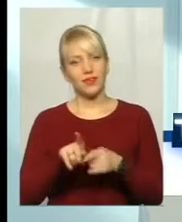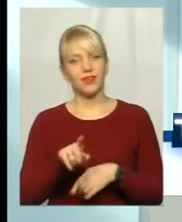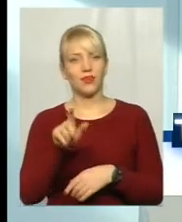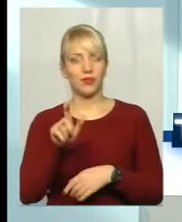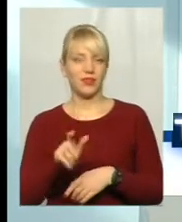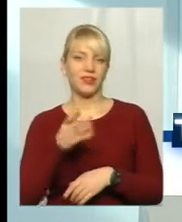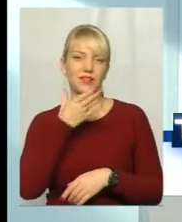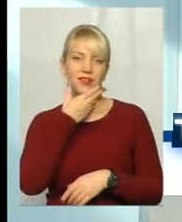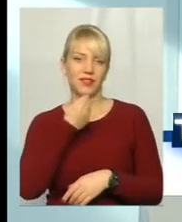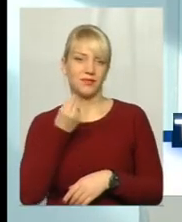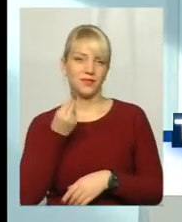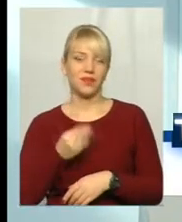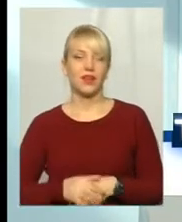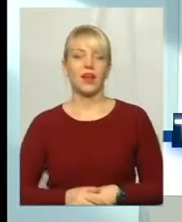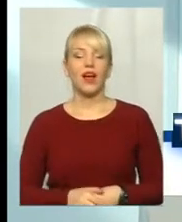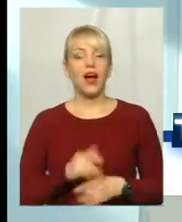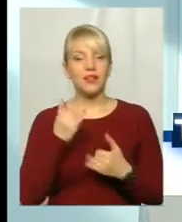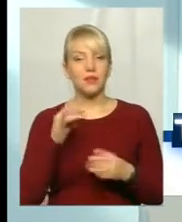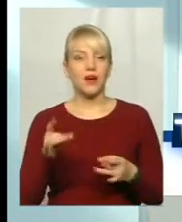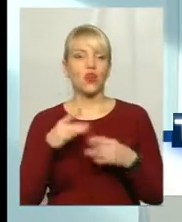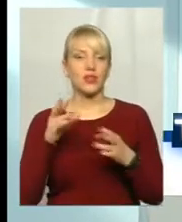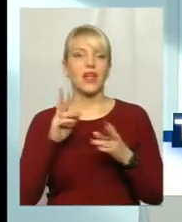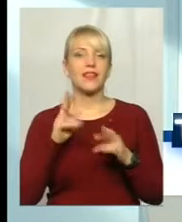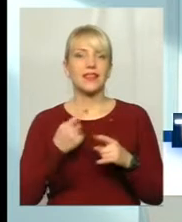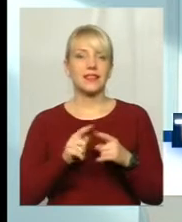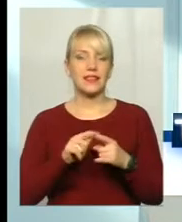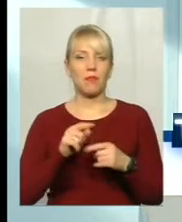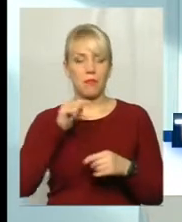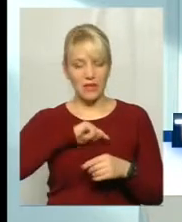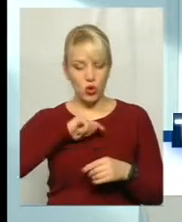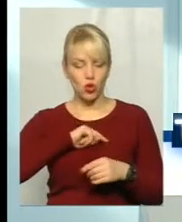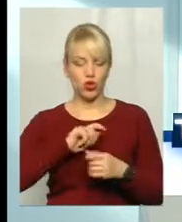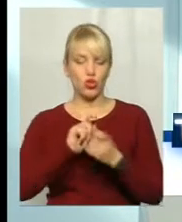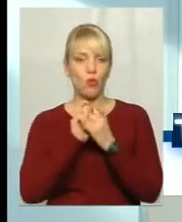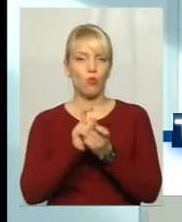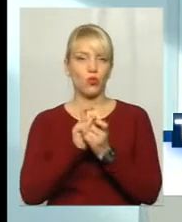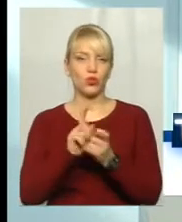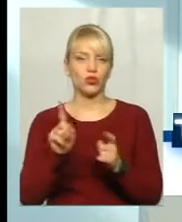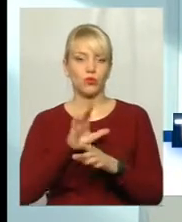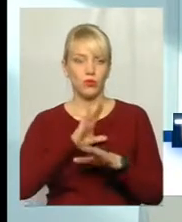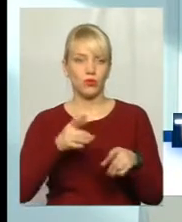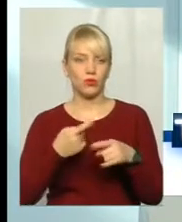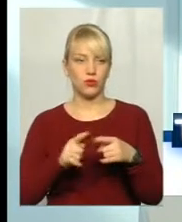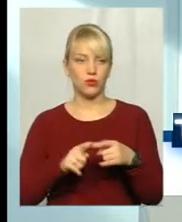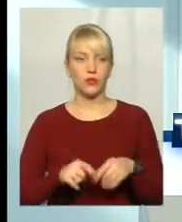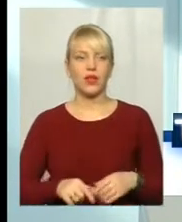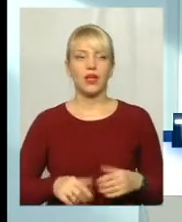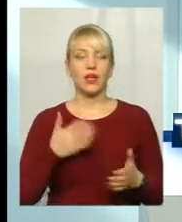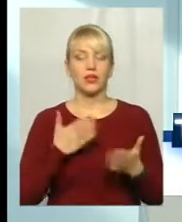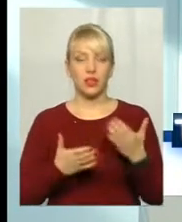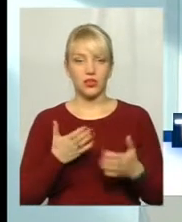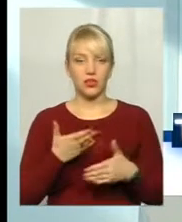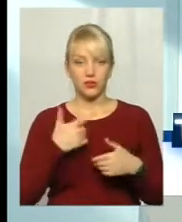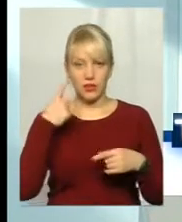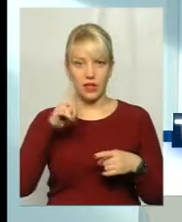А тепер розкажіть, як з цим психологічно боротися, щоб все ж таки уникнути таких моментів? Ну, як кажуть, якщо ми знаємо